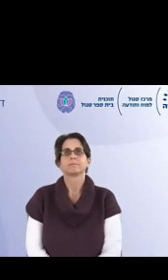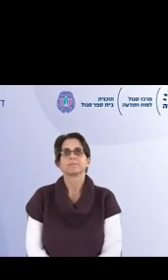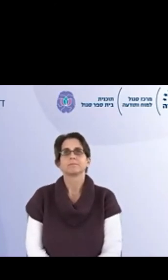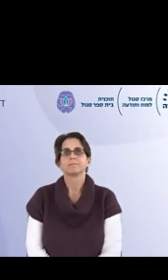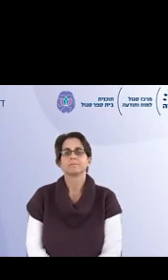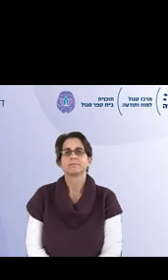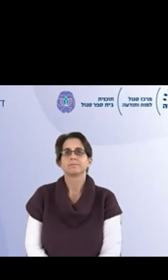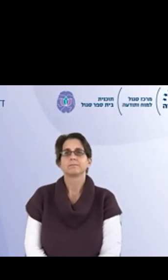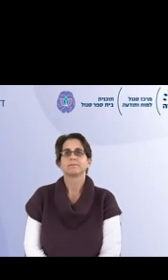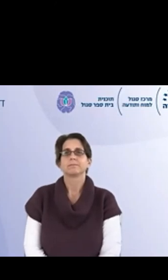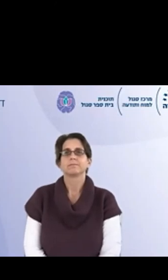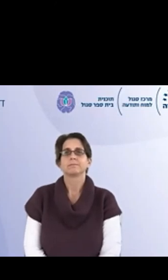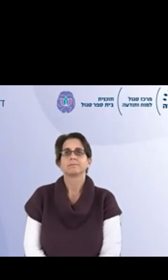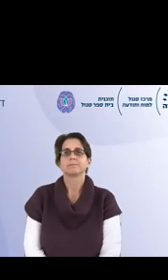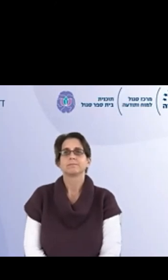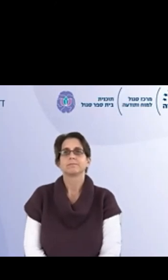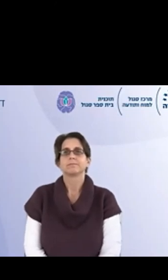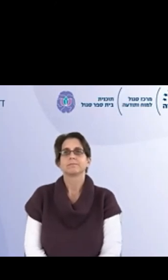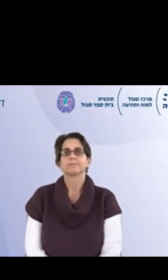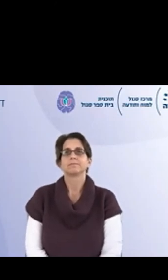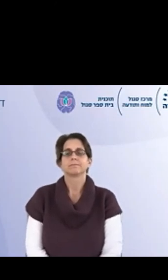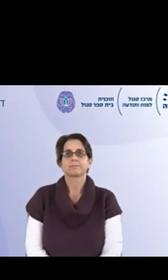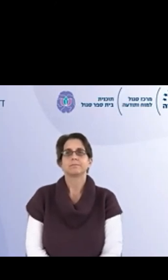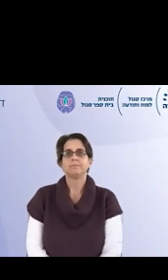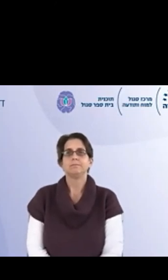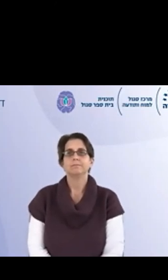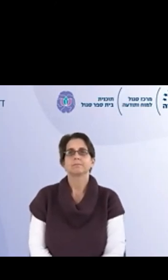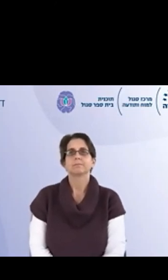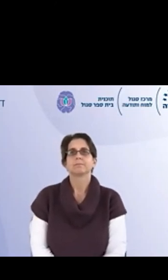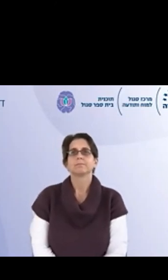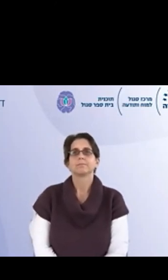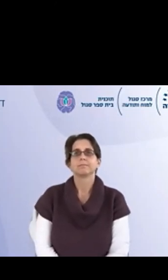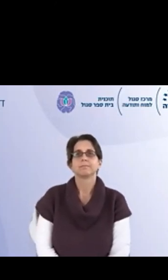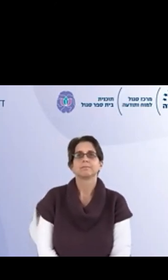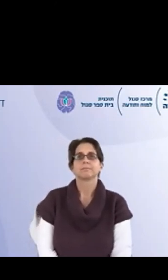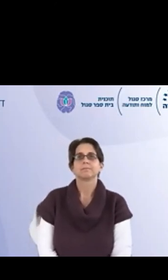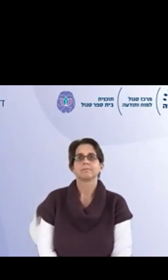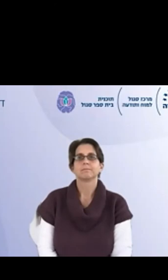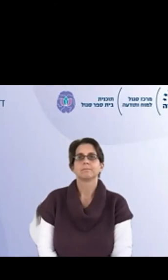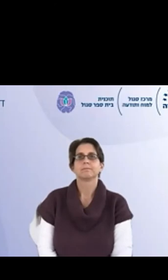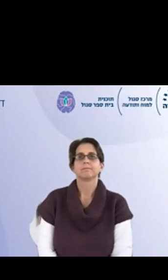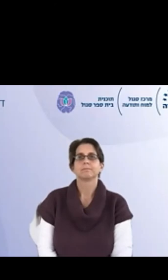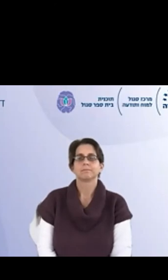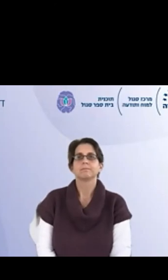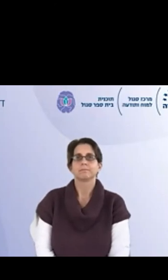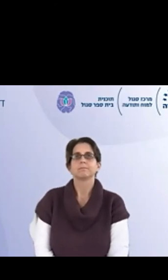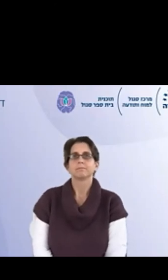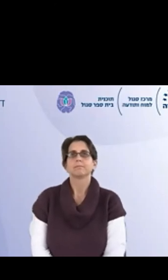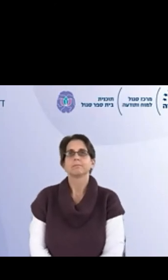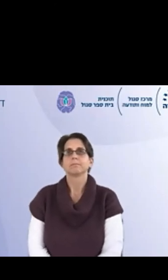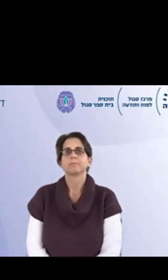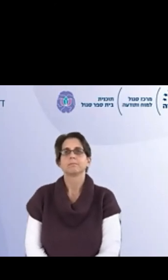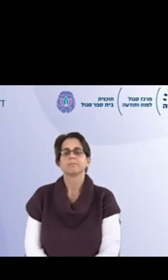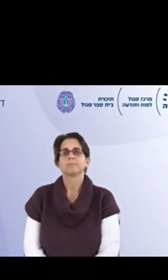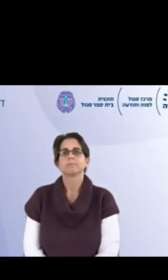ובעשרים דקות האלה המורות לא פתחו במתמטיקה או אנגלית או עברית, אלא בשיח, שיח רגשי, חברתי, דברים